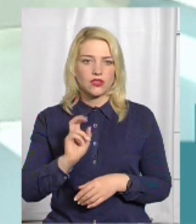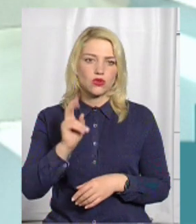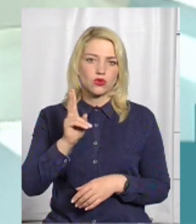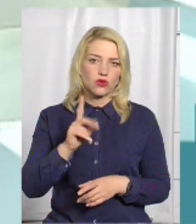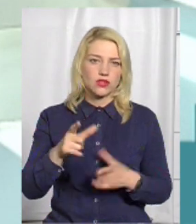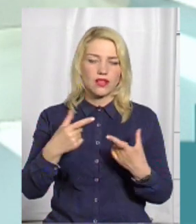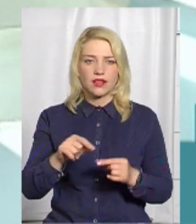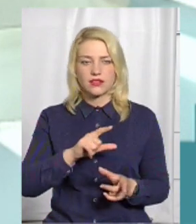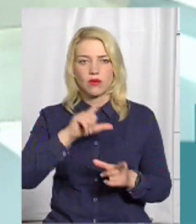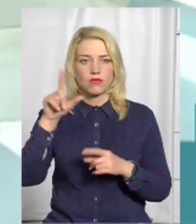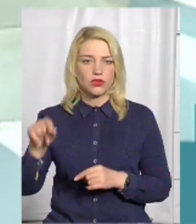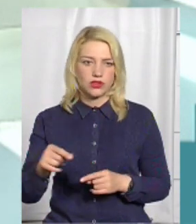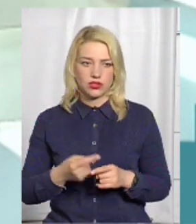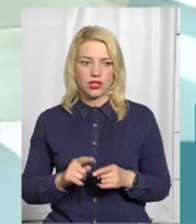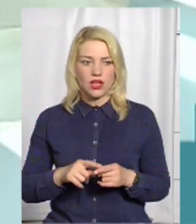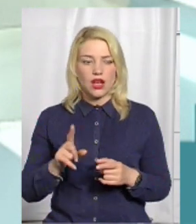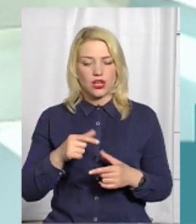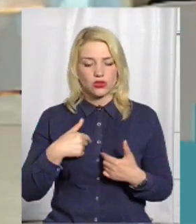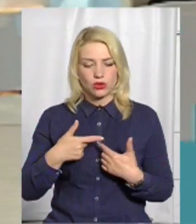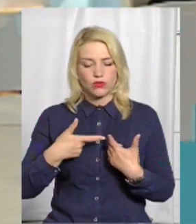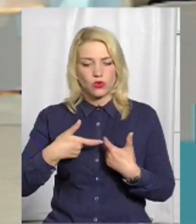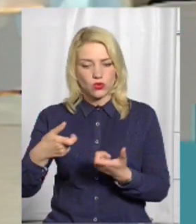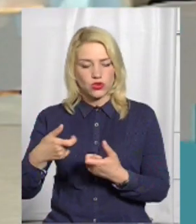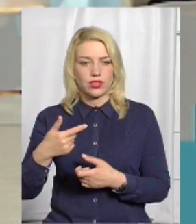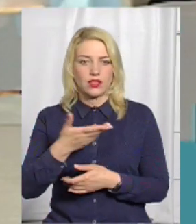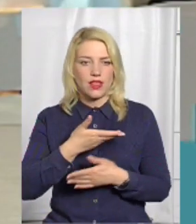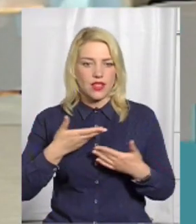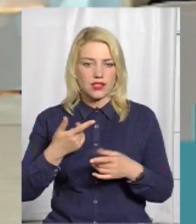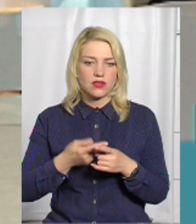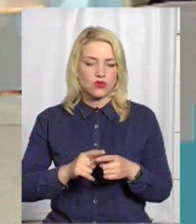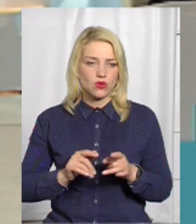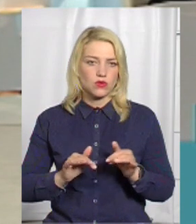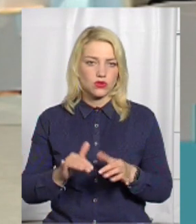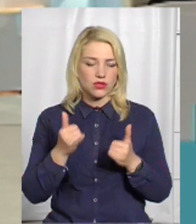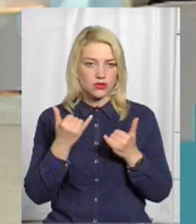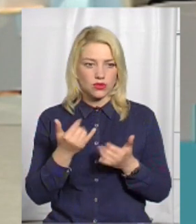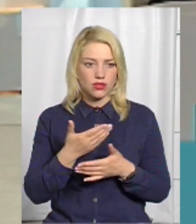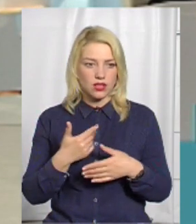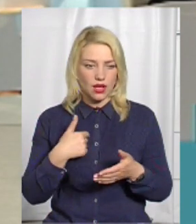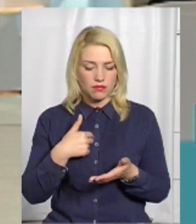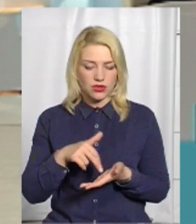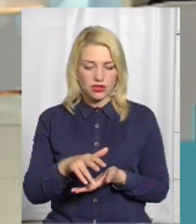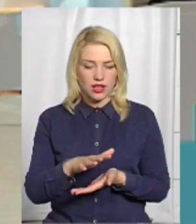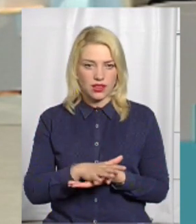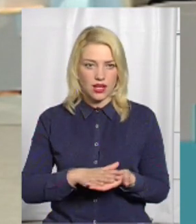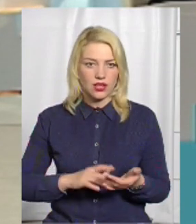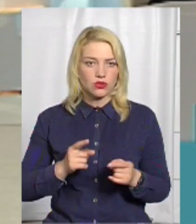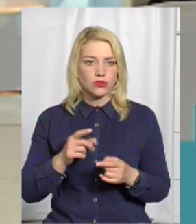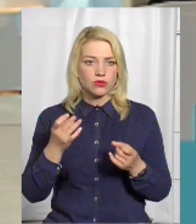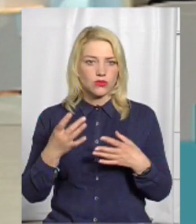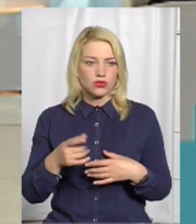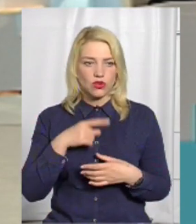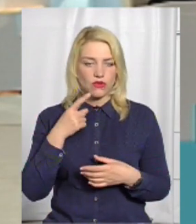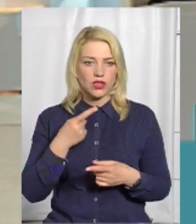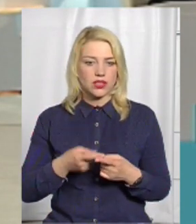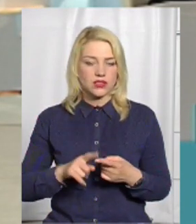поїде, і це все ж таки і нас долучити до цього процесу. На сьогодні я пішла далі, тому що, ну, просто говорити